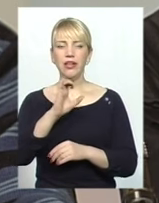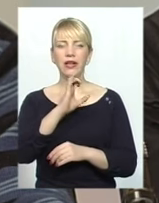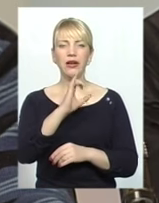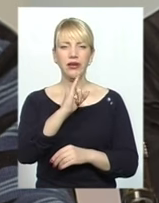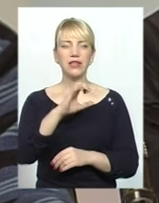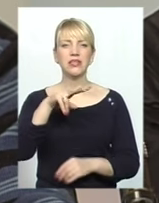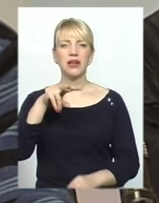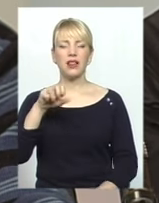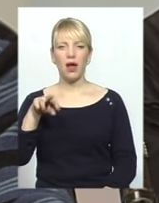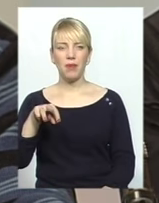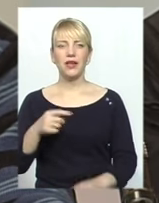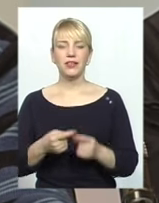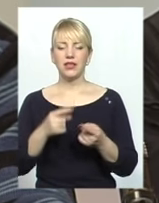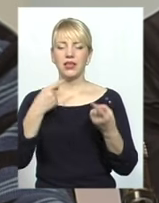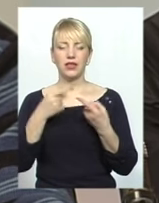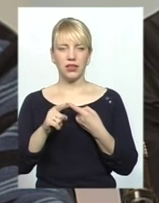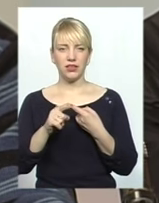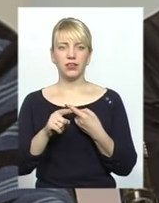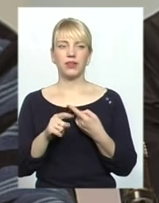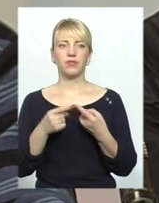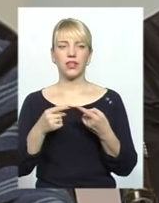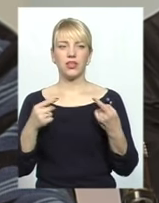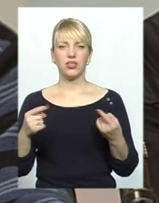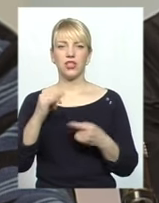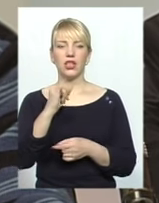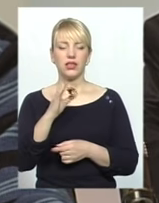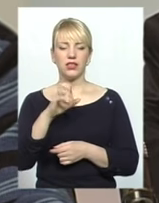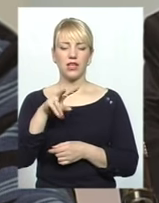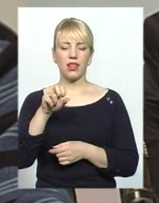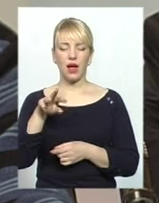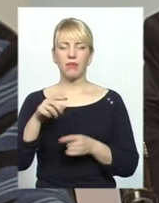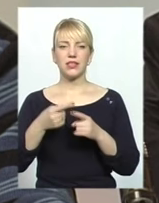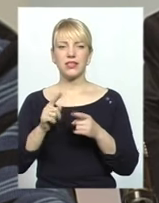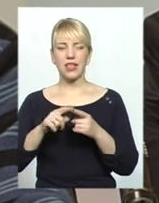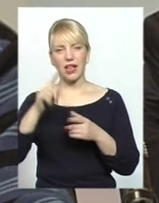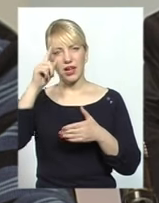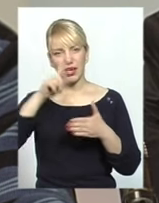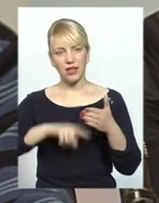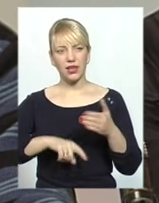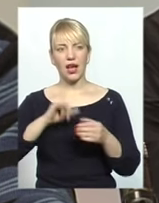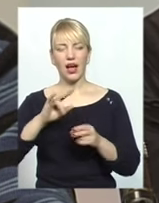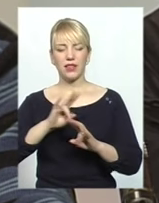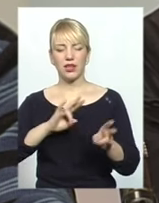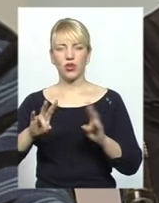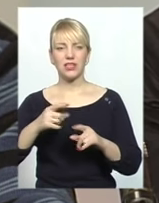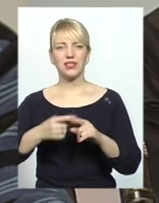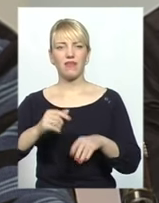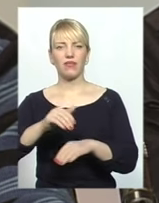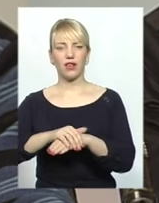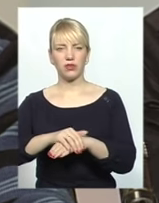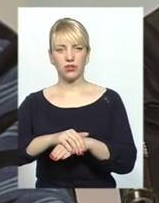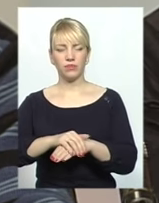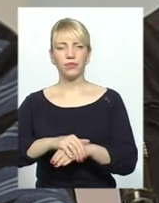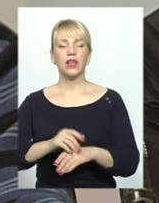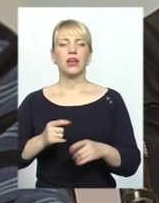Це зовсім інші речі, зовсім різні речі. Іслам – це релігія, а тероризм – це фактор. І тому ми кажемо, що